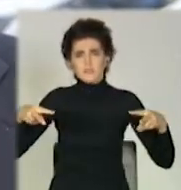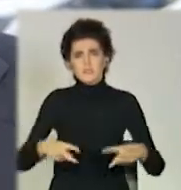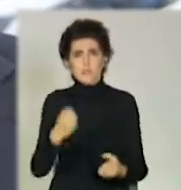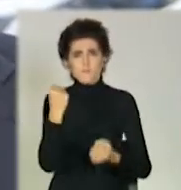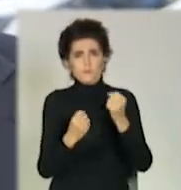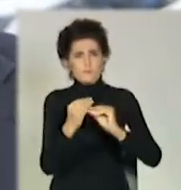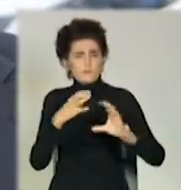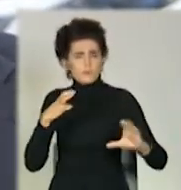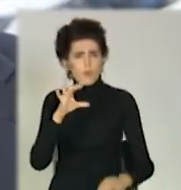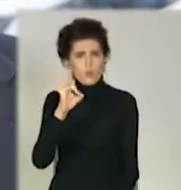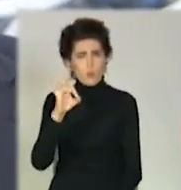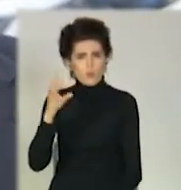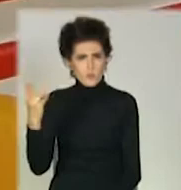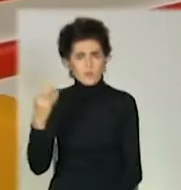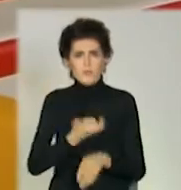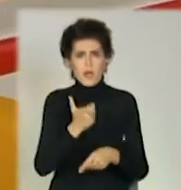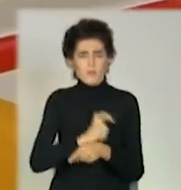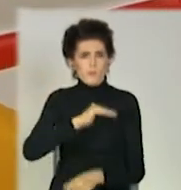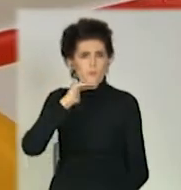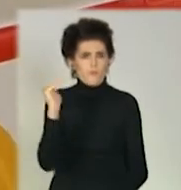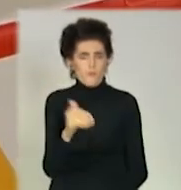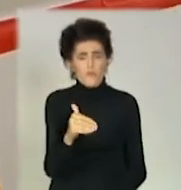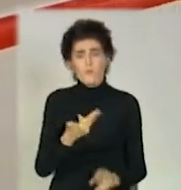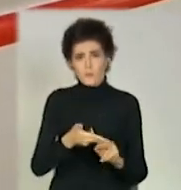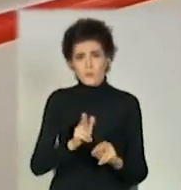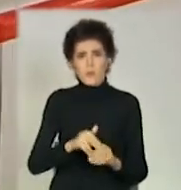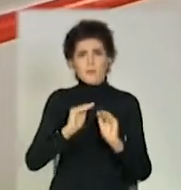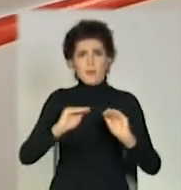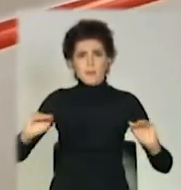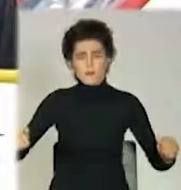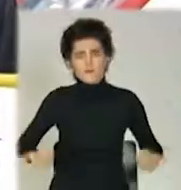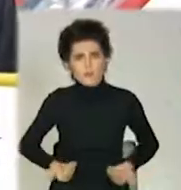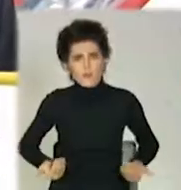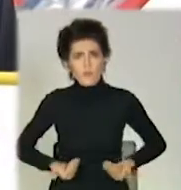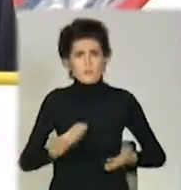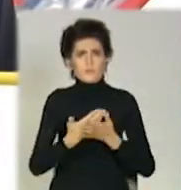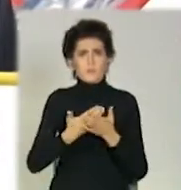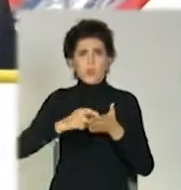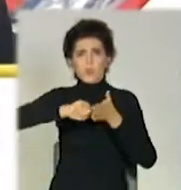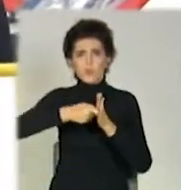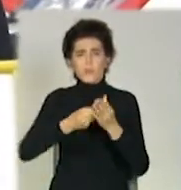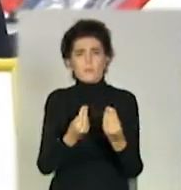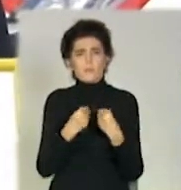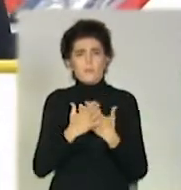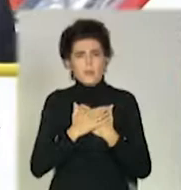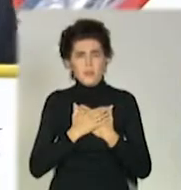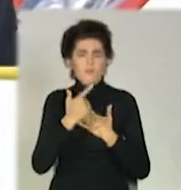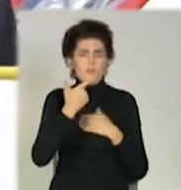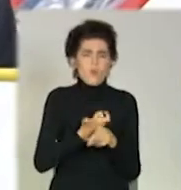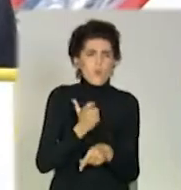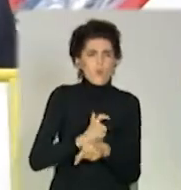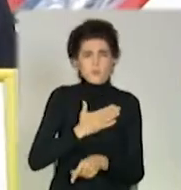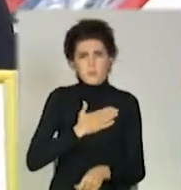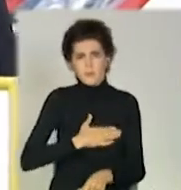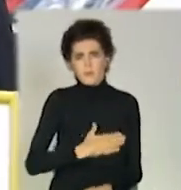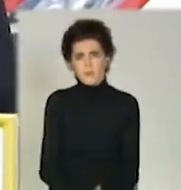неонатальні реанімобілі. Ці автомобілі дають можливість дітям жити. Ключі в мене – це дуже-дуже приємні відчуття.